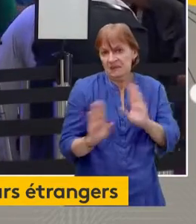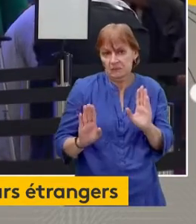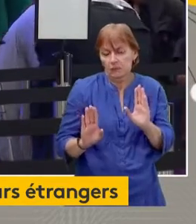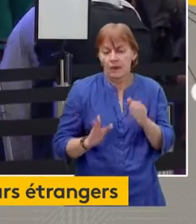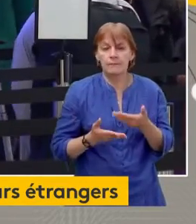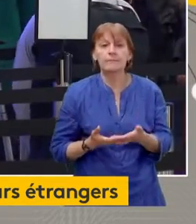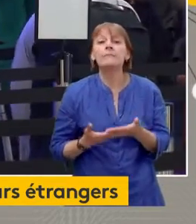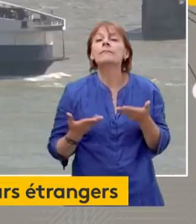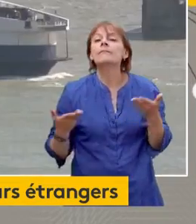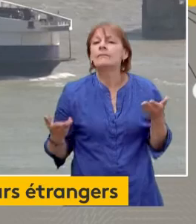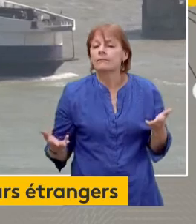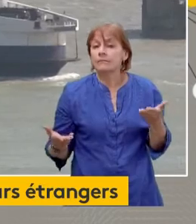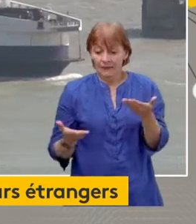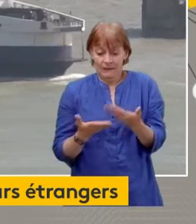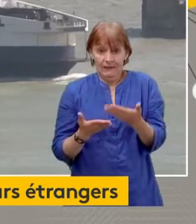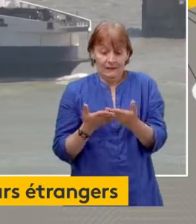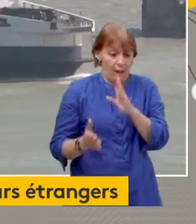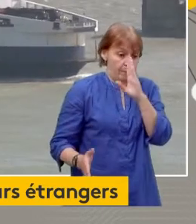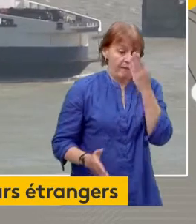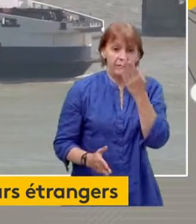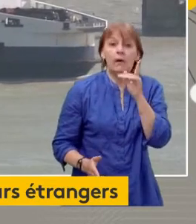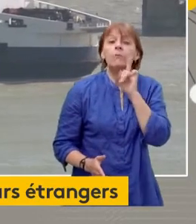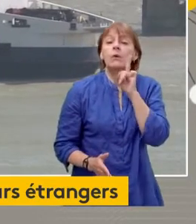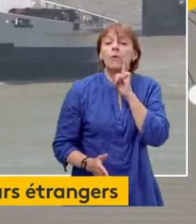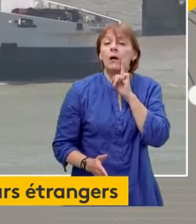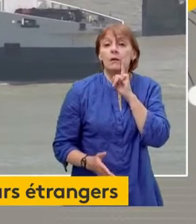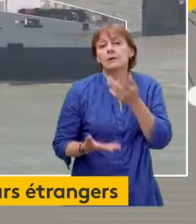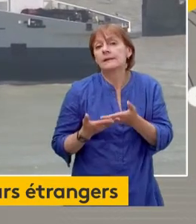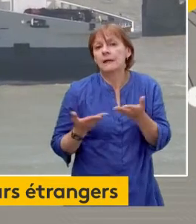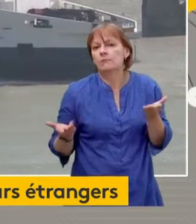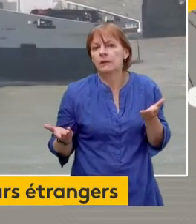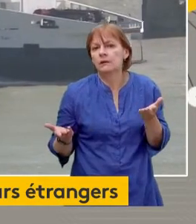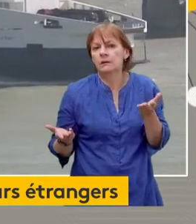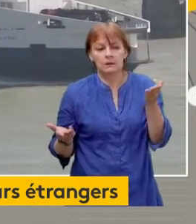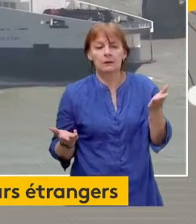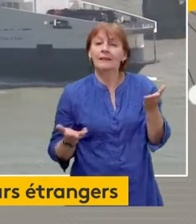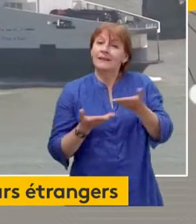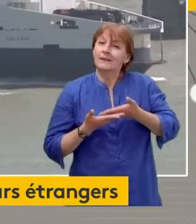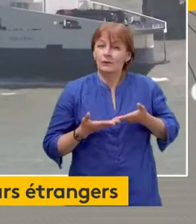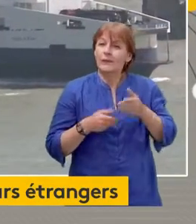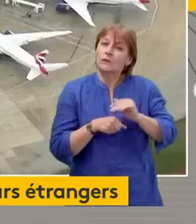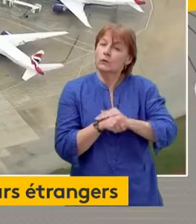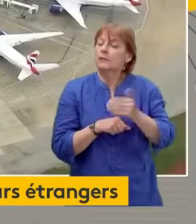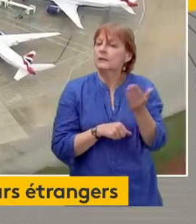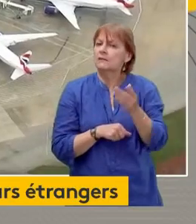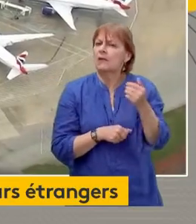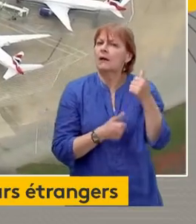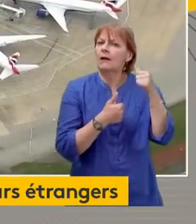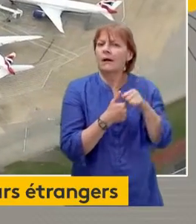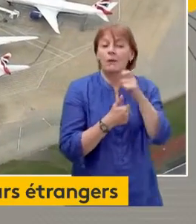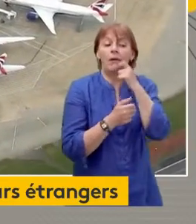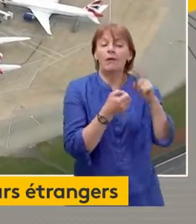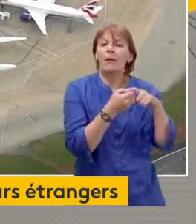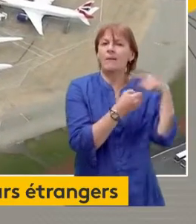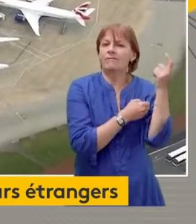restreinte. Alors comment expliquer ce changement de décision ? C'est très simple, il faut rappeler le contexte politique ici, le Brexit, avec un gouvernement